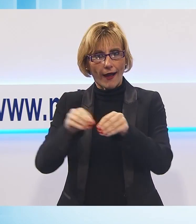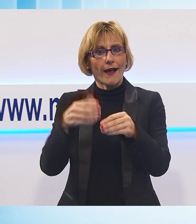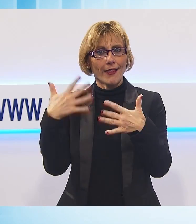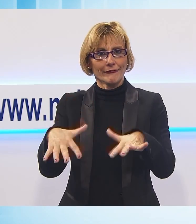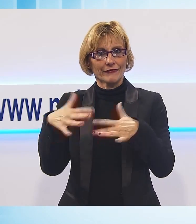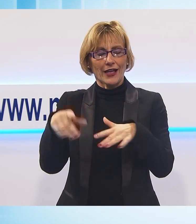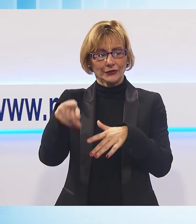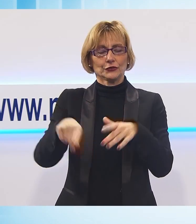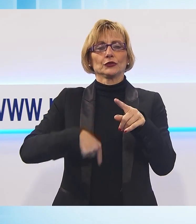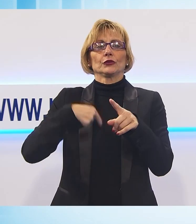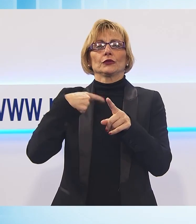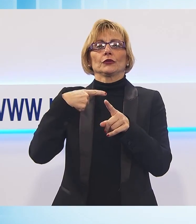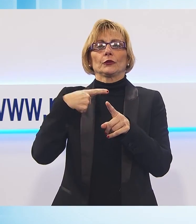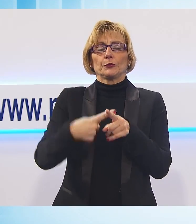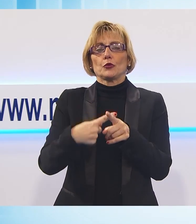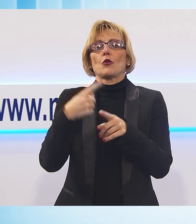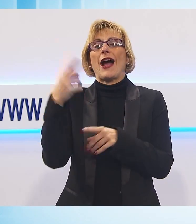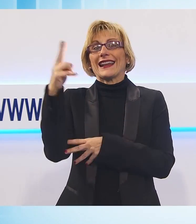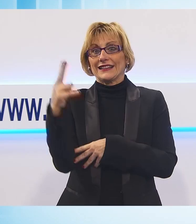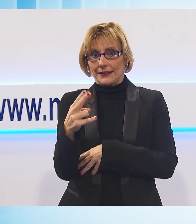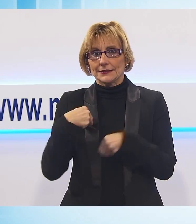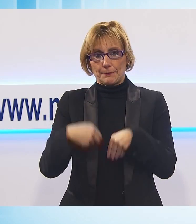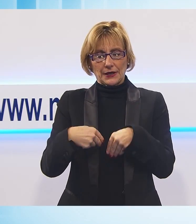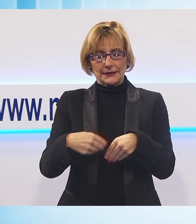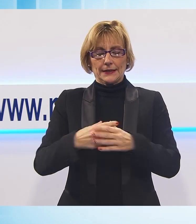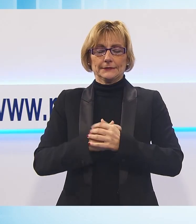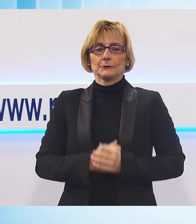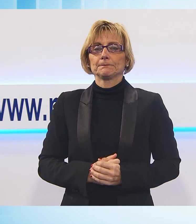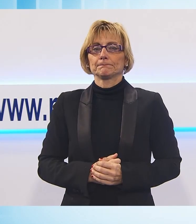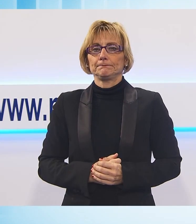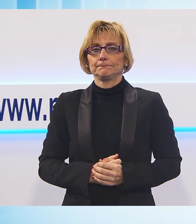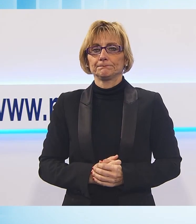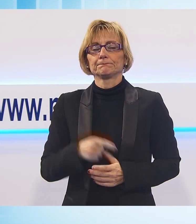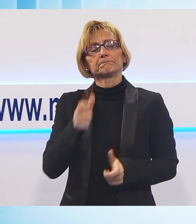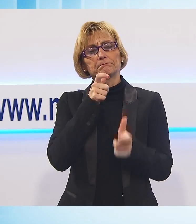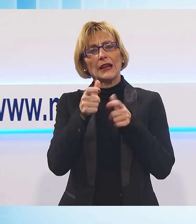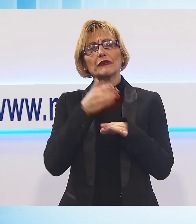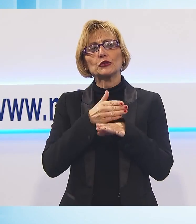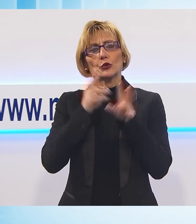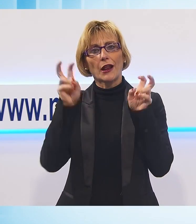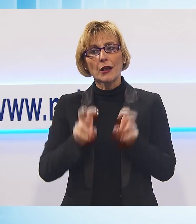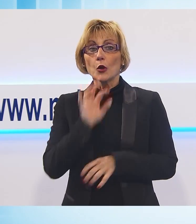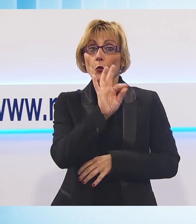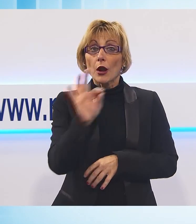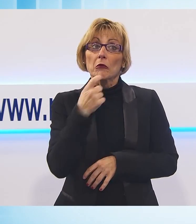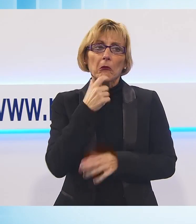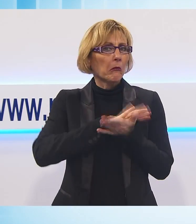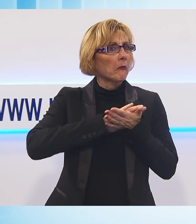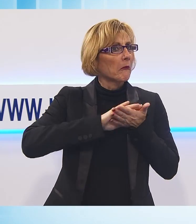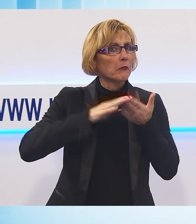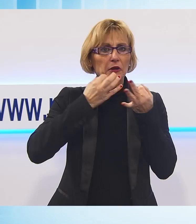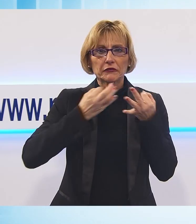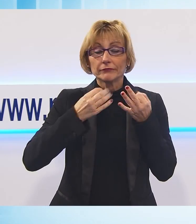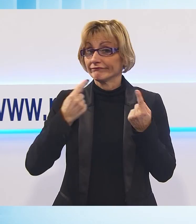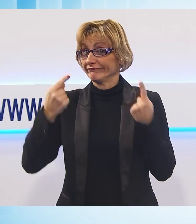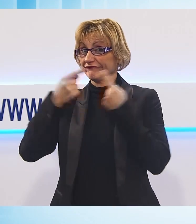Sandro Ricciardi e anche l'artista. Parliamo di fatture elettroniche. Qualcuno dice che fila tutto liscio. In realtà non